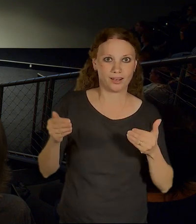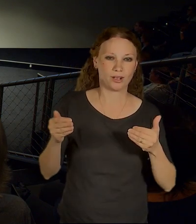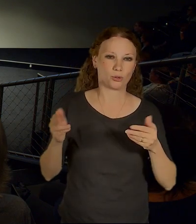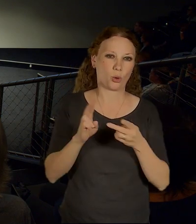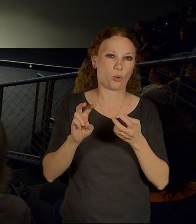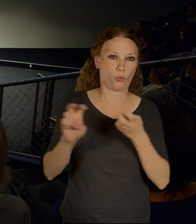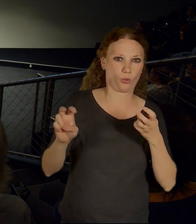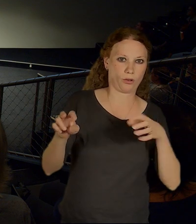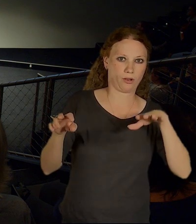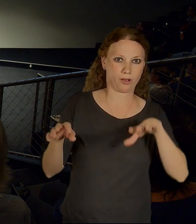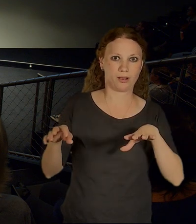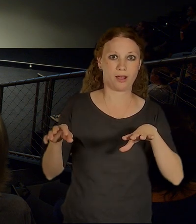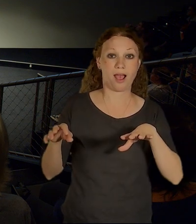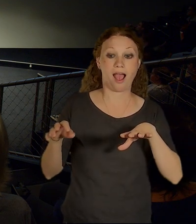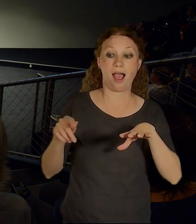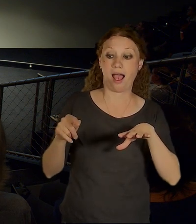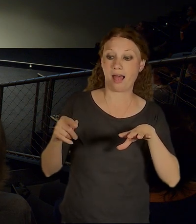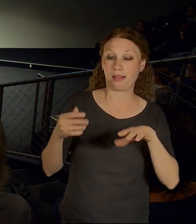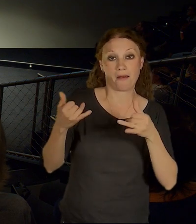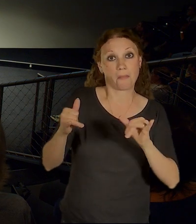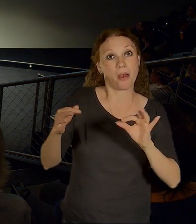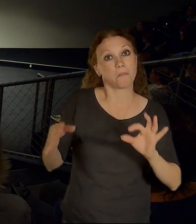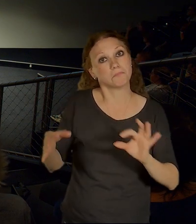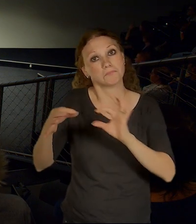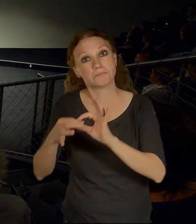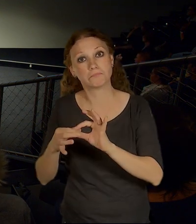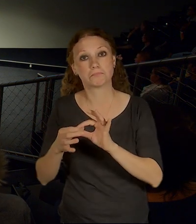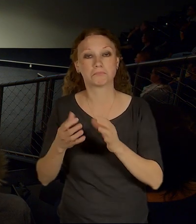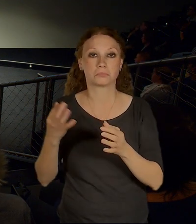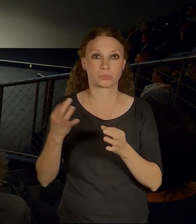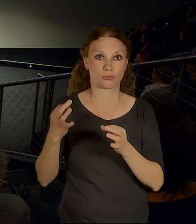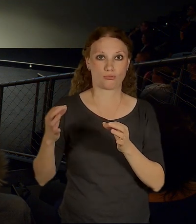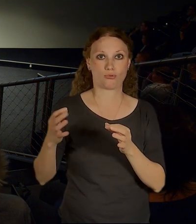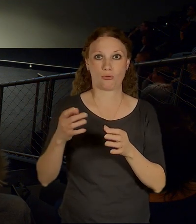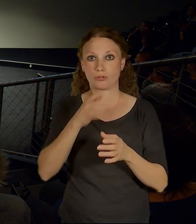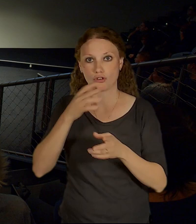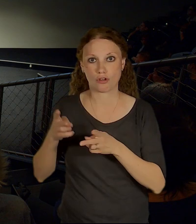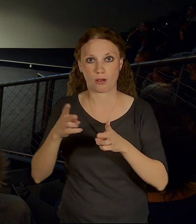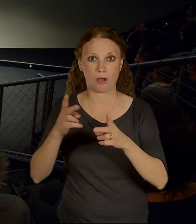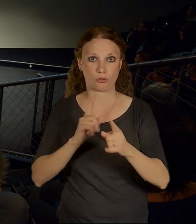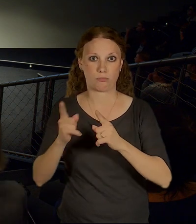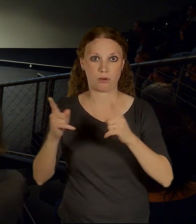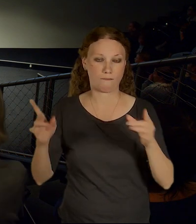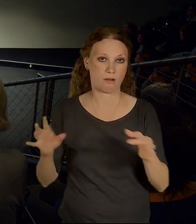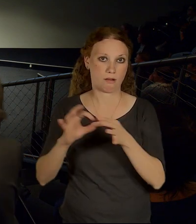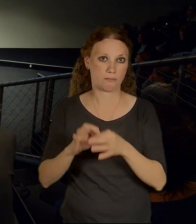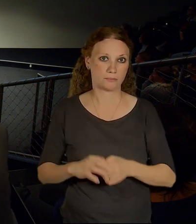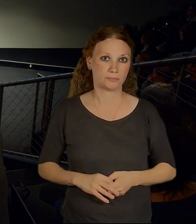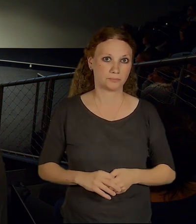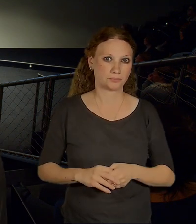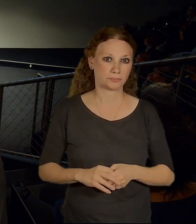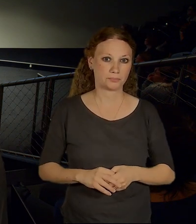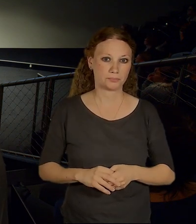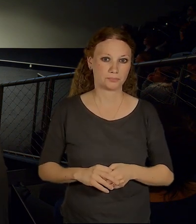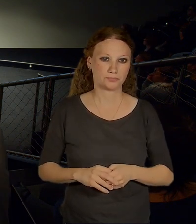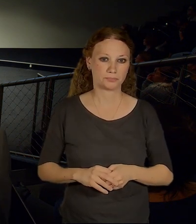smíchovský nádraž. a pak teda chybí jeden obrázek. My jsme tam ze začátku